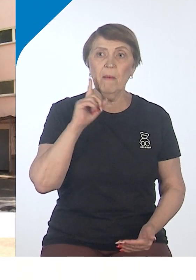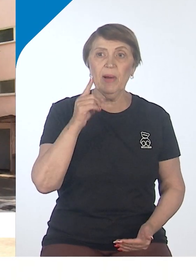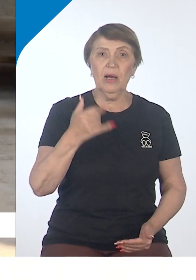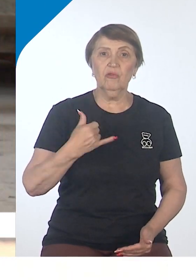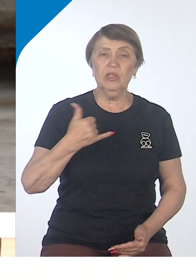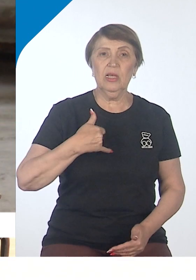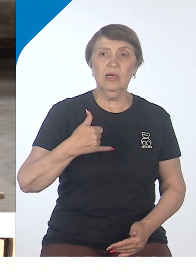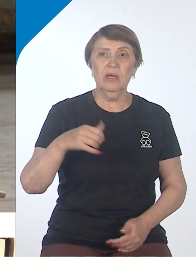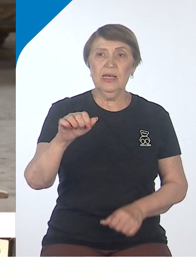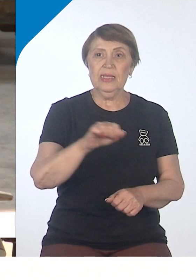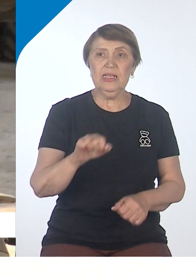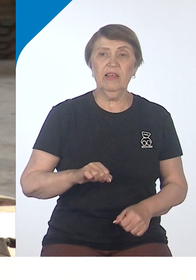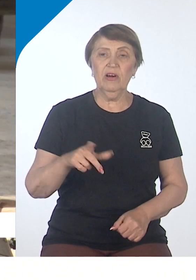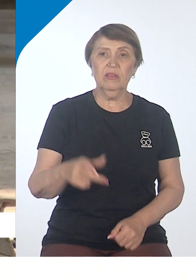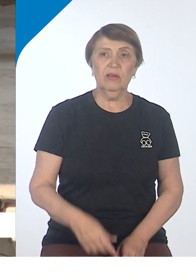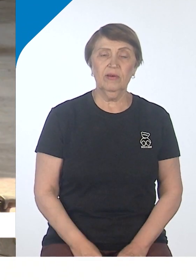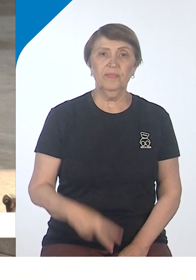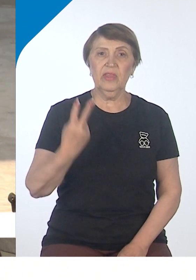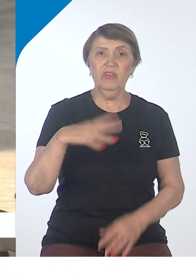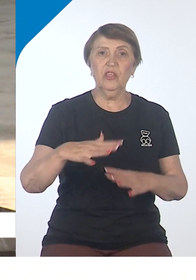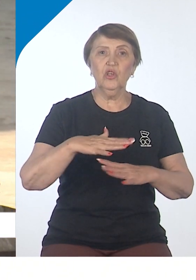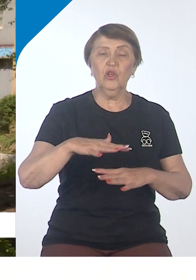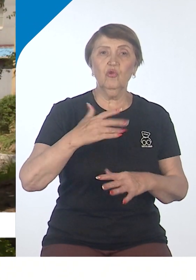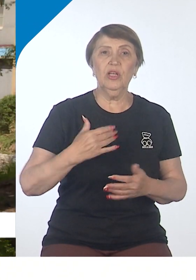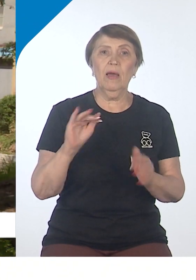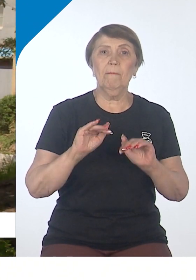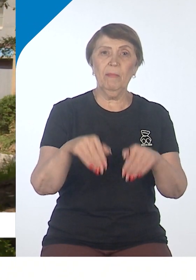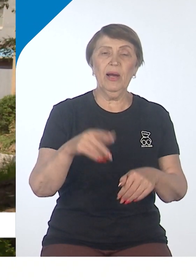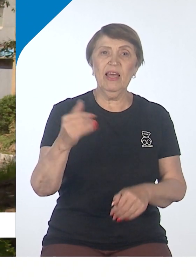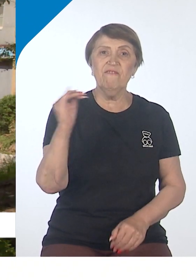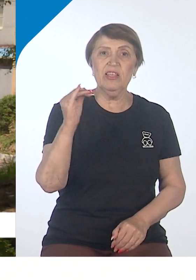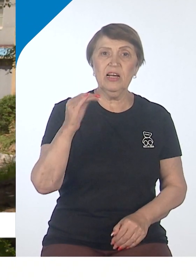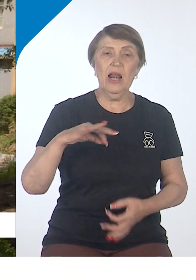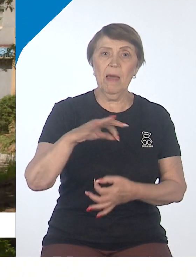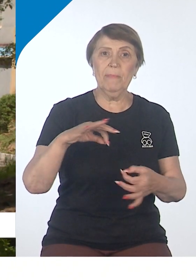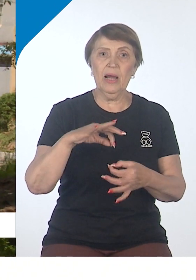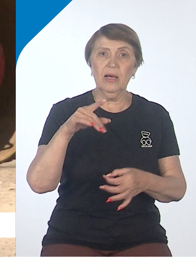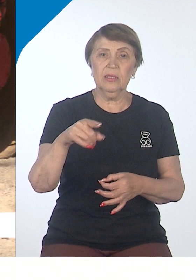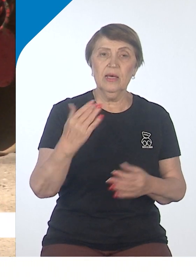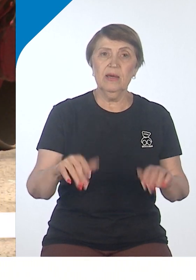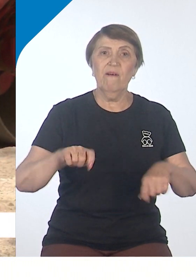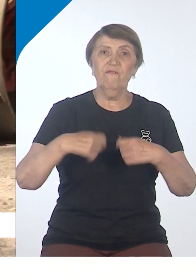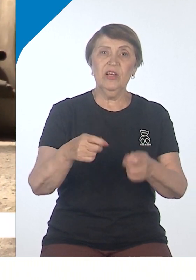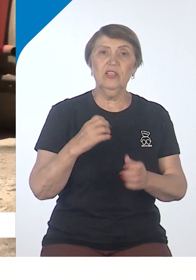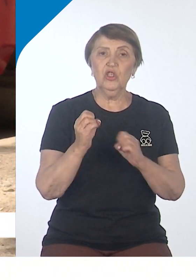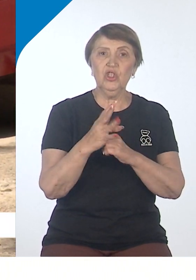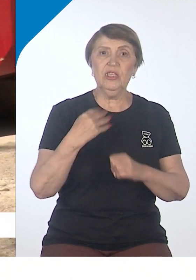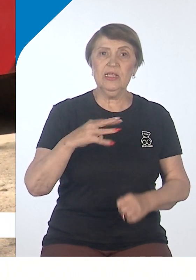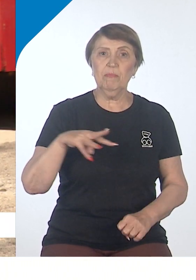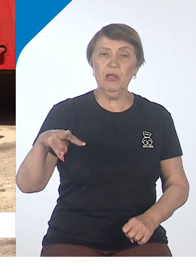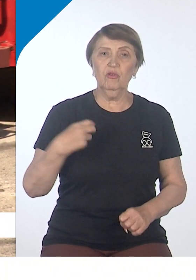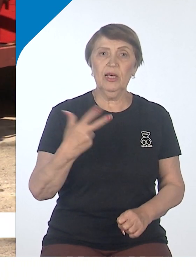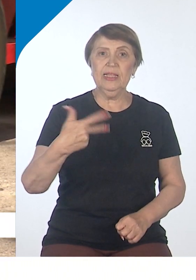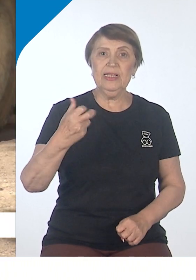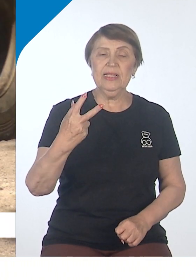проезд и проходы к подъезду. Две территории попали в федеральный проект. На их благоустройство выделено 14 миллионов 300